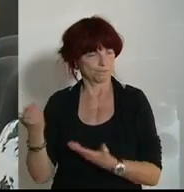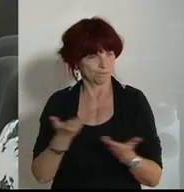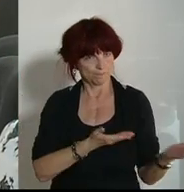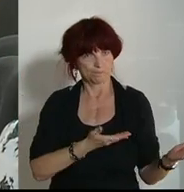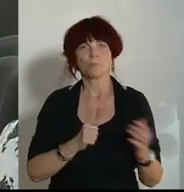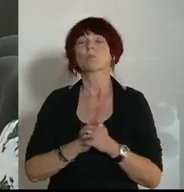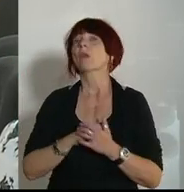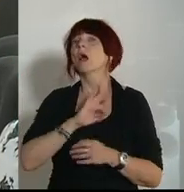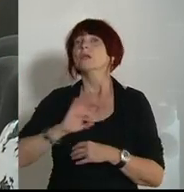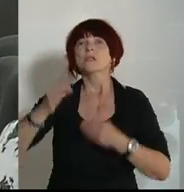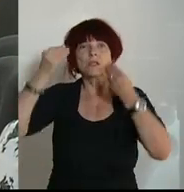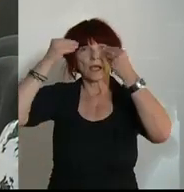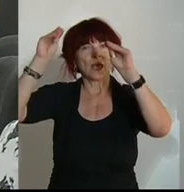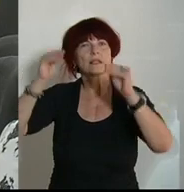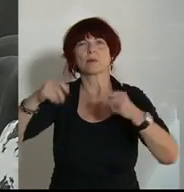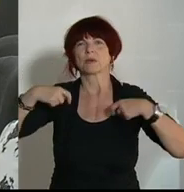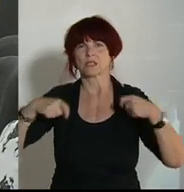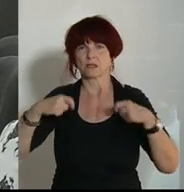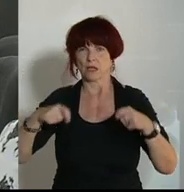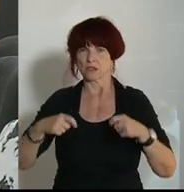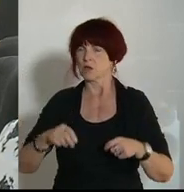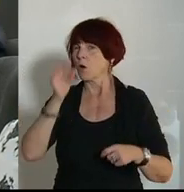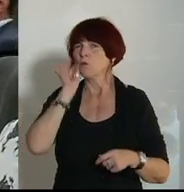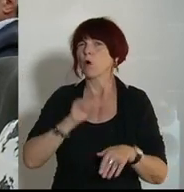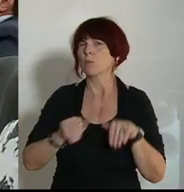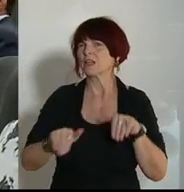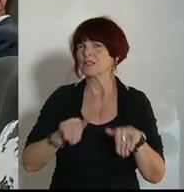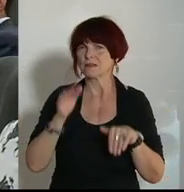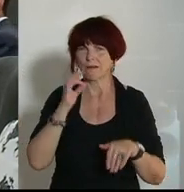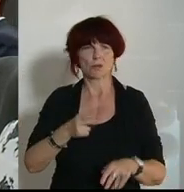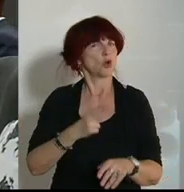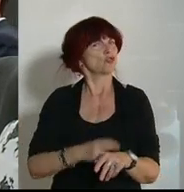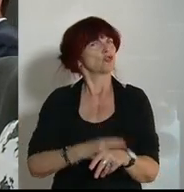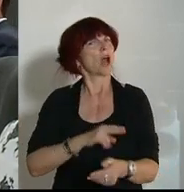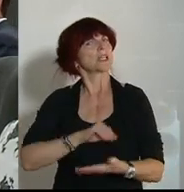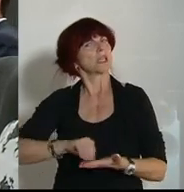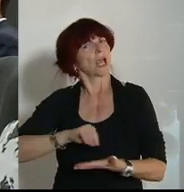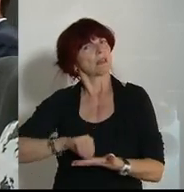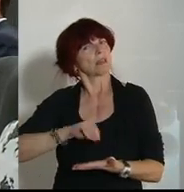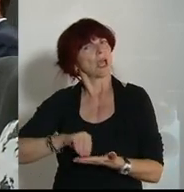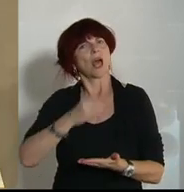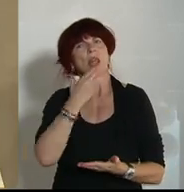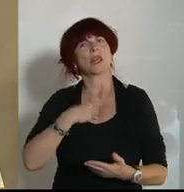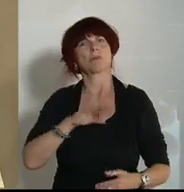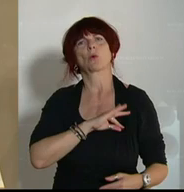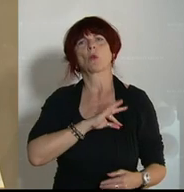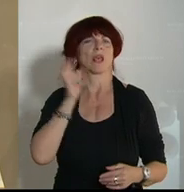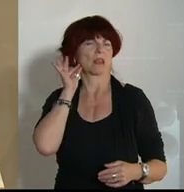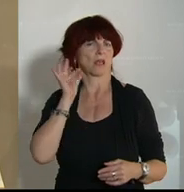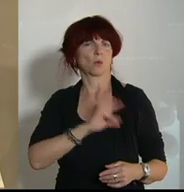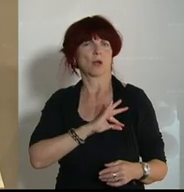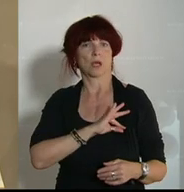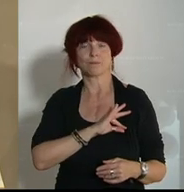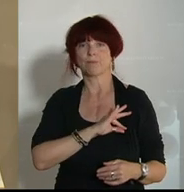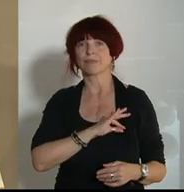Klarheit herrschen. Am Wort von der ÖVP Nico Machetti. Die NEOS kritisieren